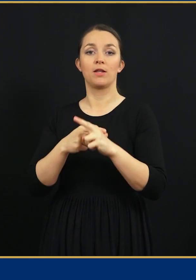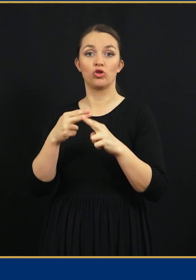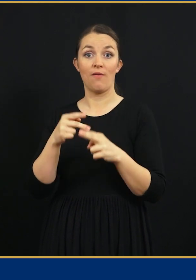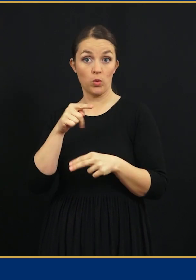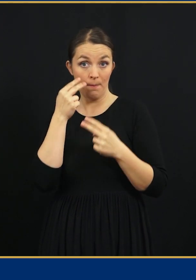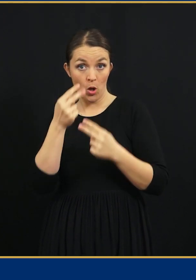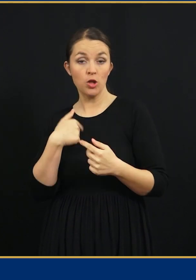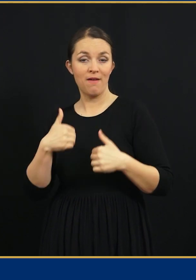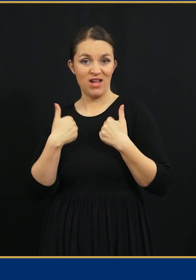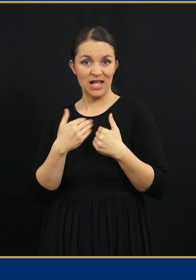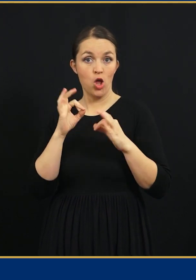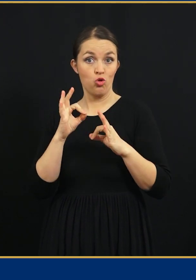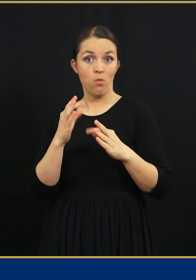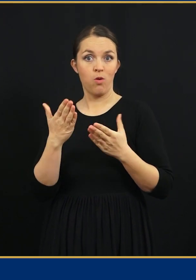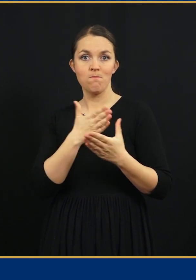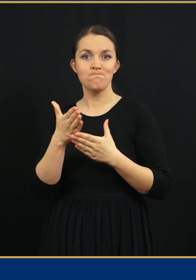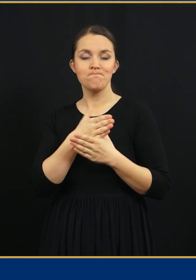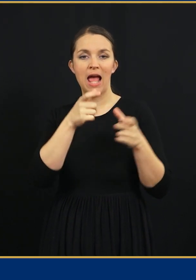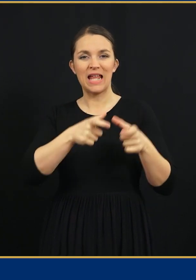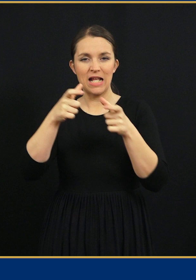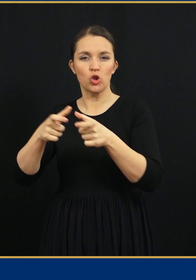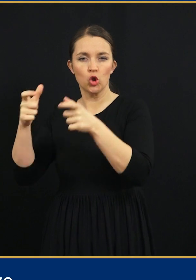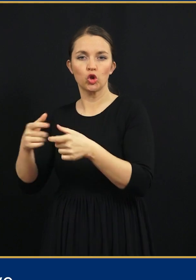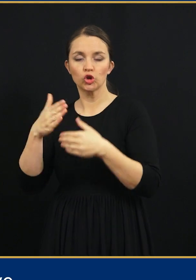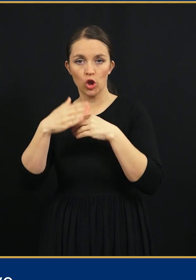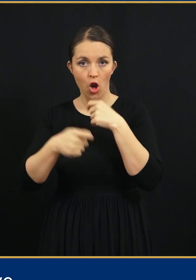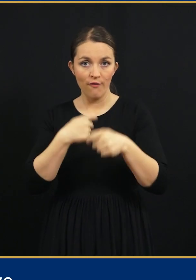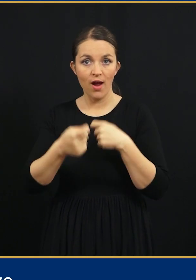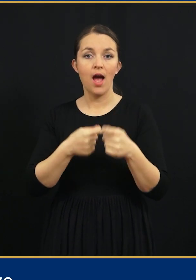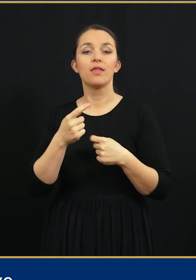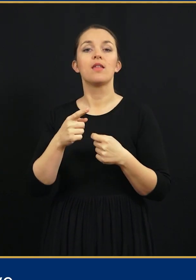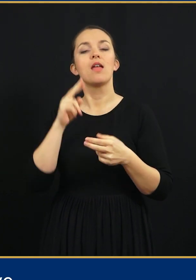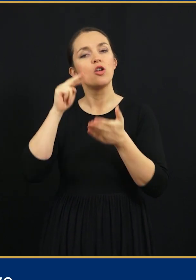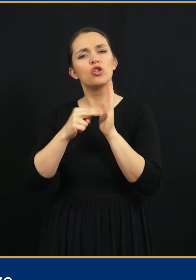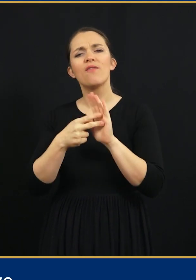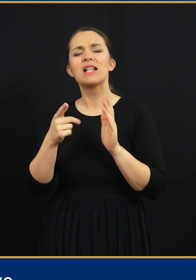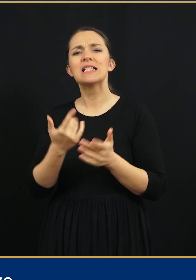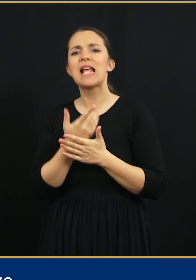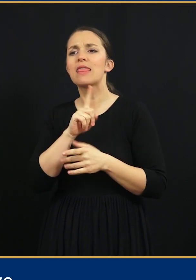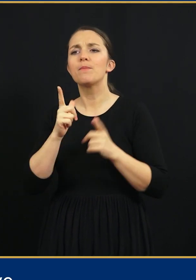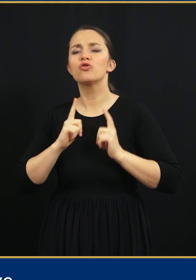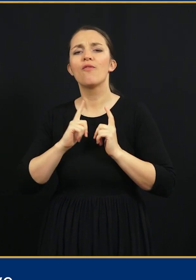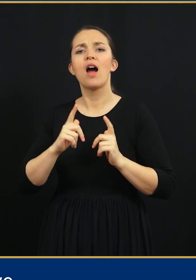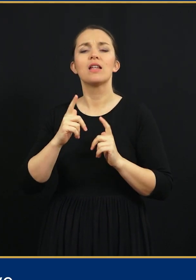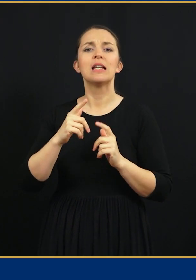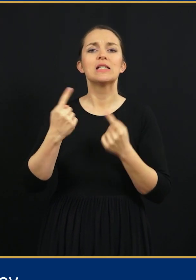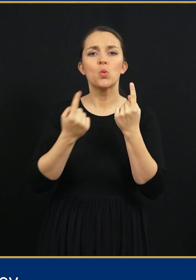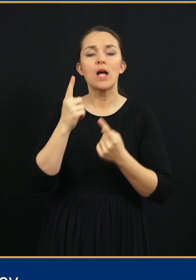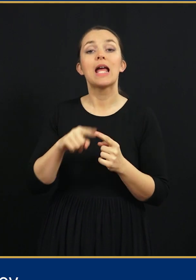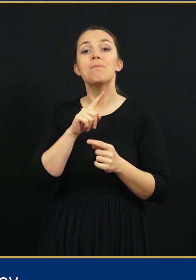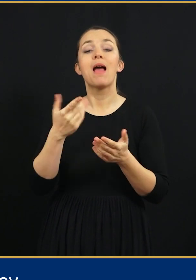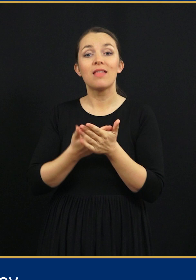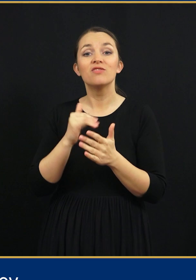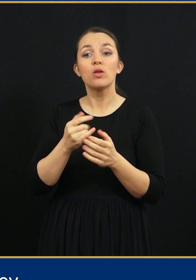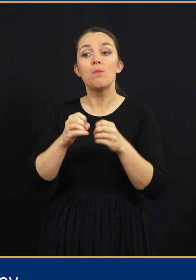V tem pogledu me veseli dobro medresorsko sodelovanje, načrtovanje za nepredvidljive situacije ter dejstvo, da